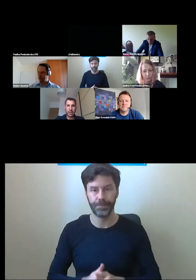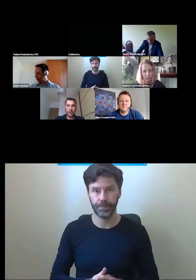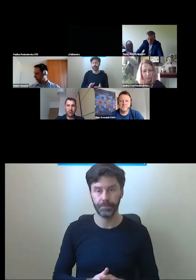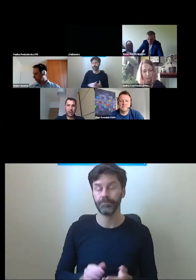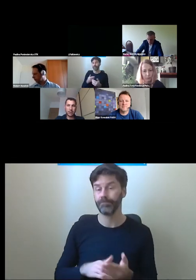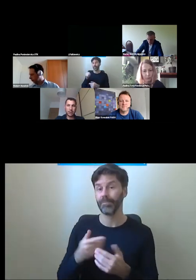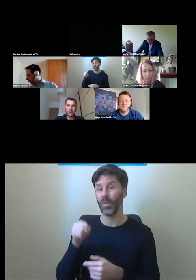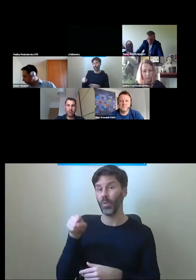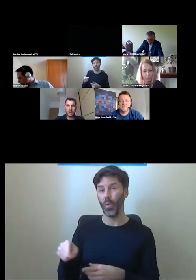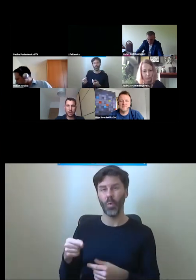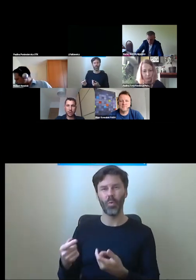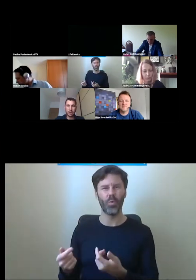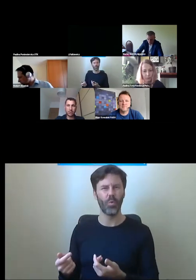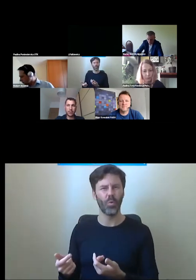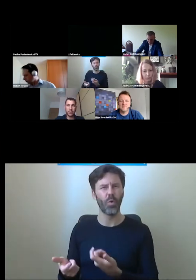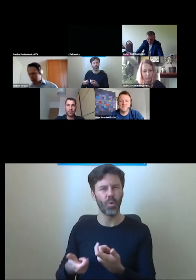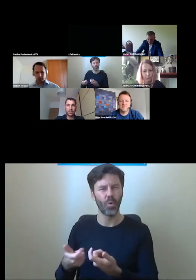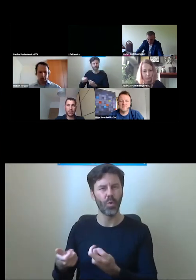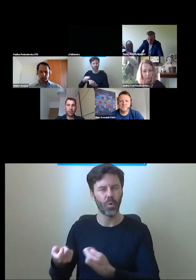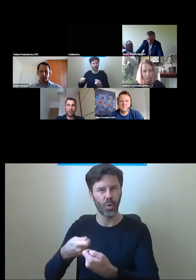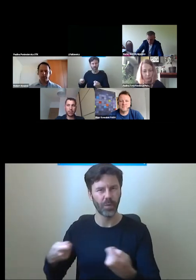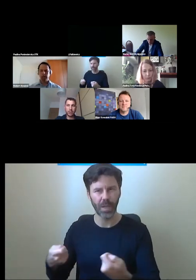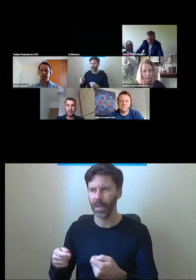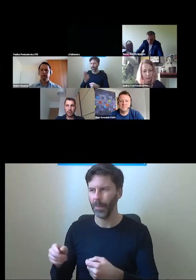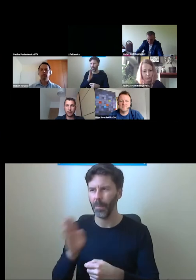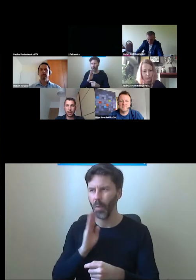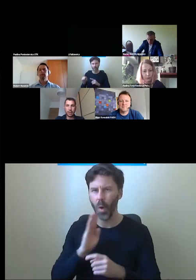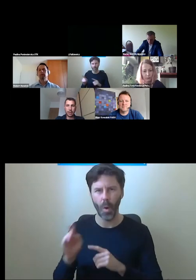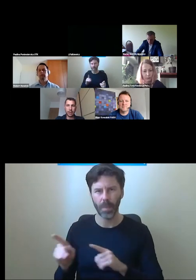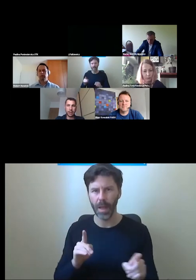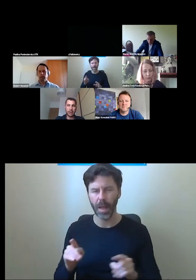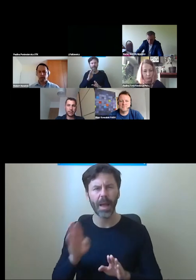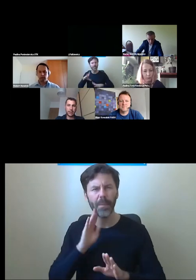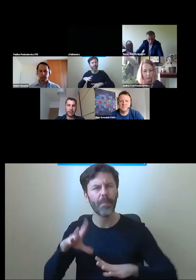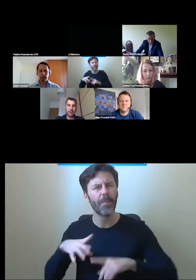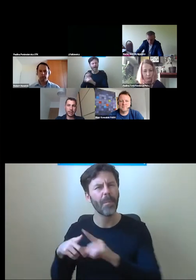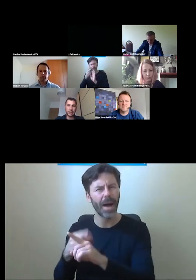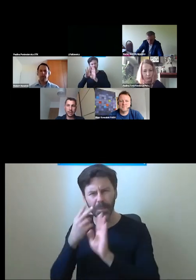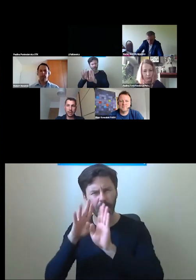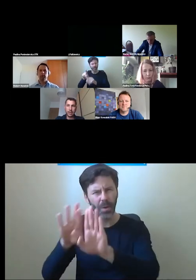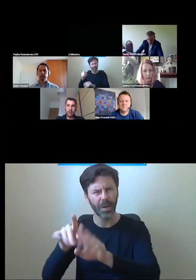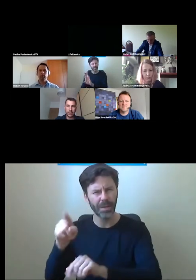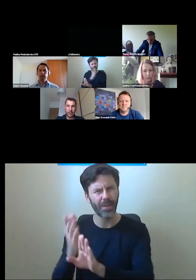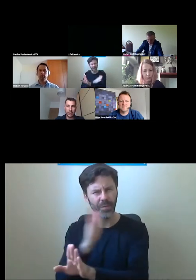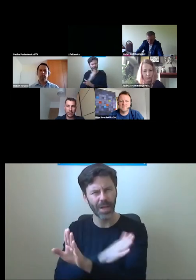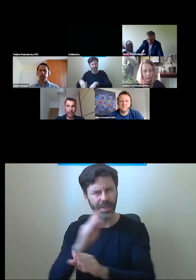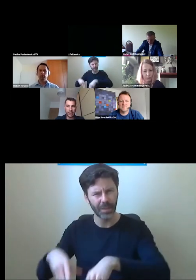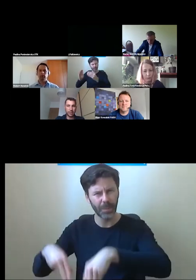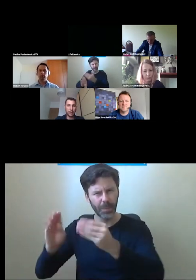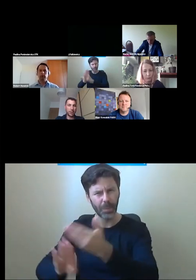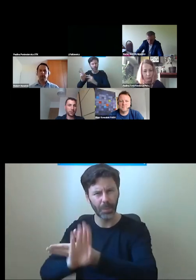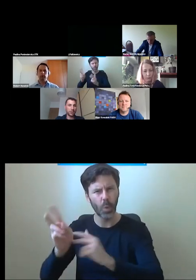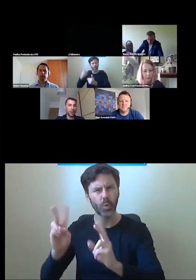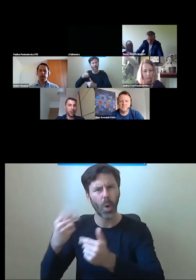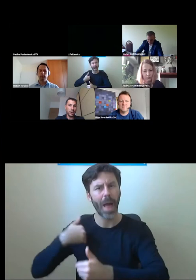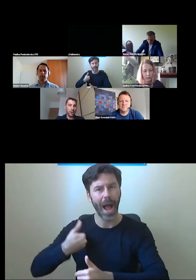rozwiązania chyba konstrukcyjnie stosunkowo podobne, które pokazywał nam Pan w prezentacji brytyjskiej,